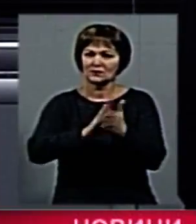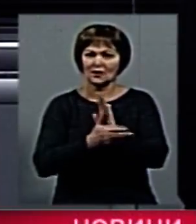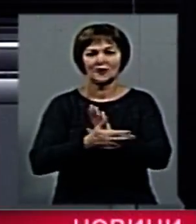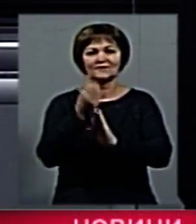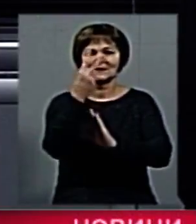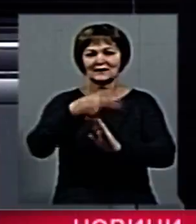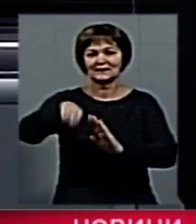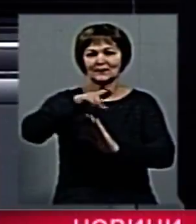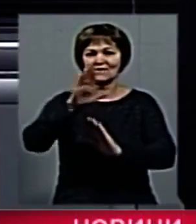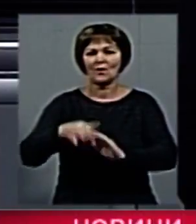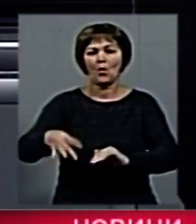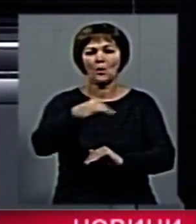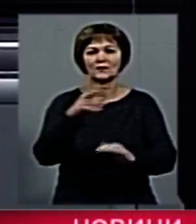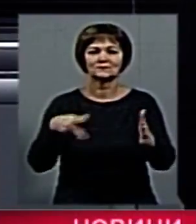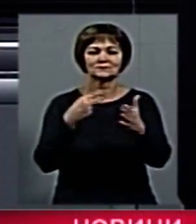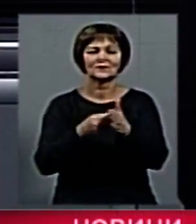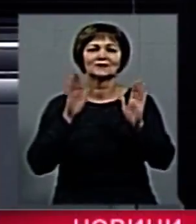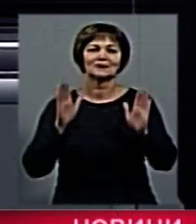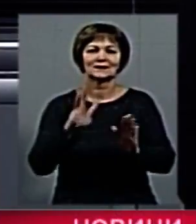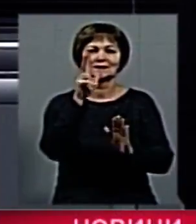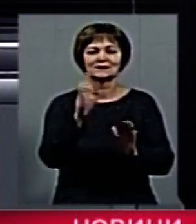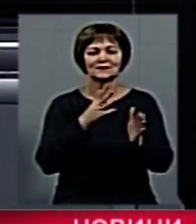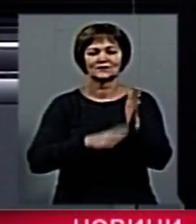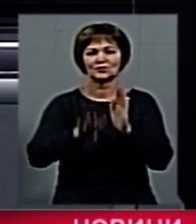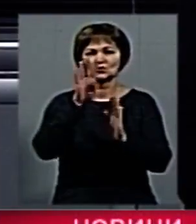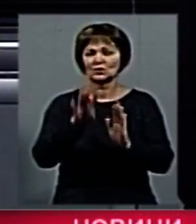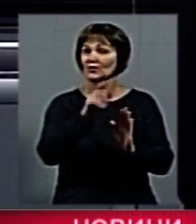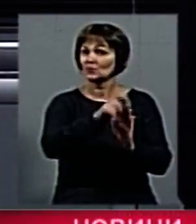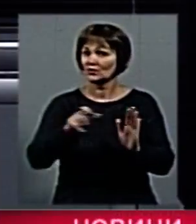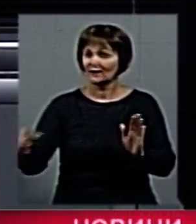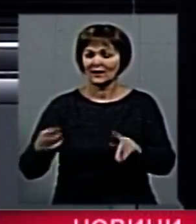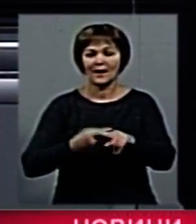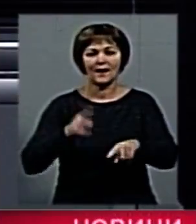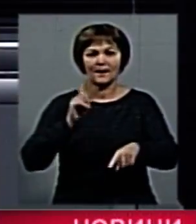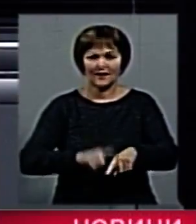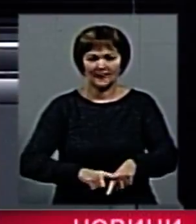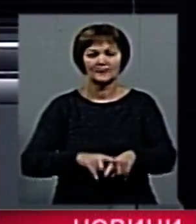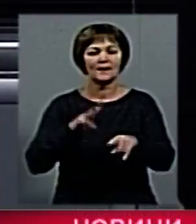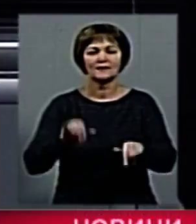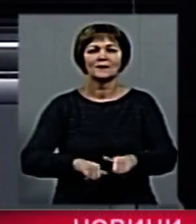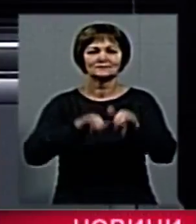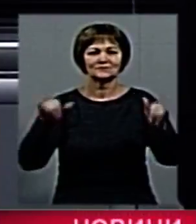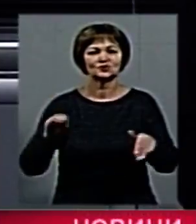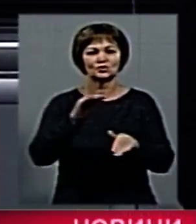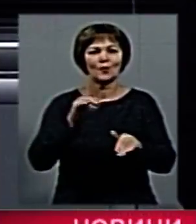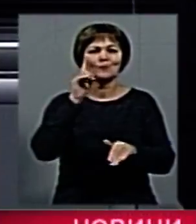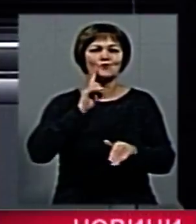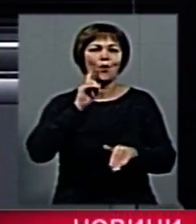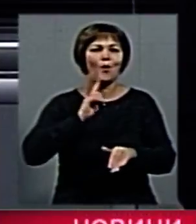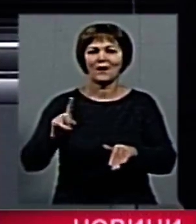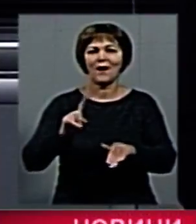грудня в області щеплено лише 394 особи. Епідпорогу у Житомирі ще не досягнуто, але